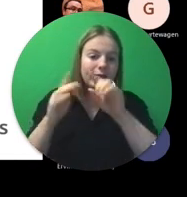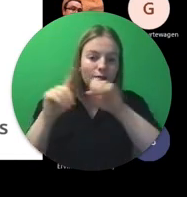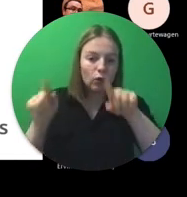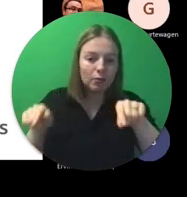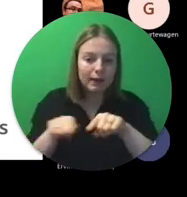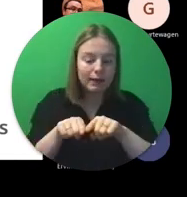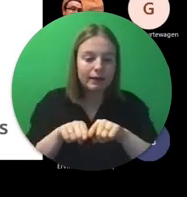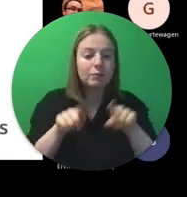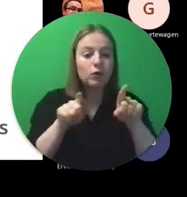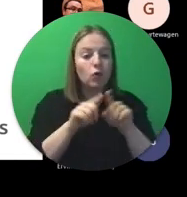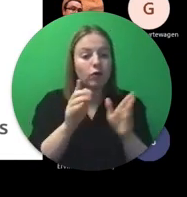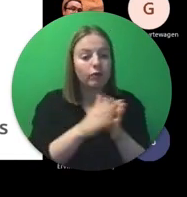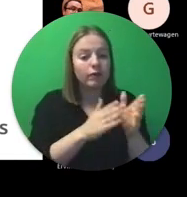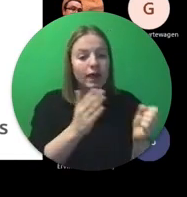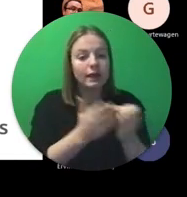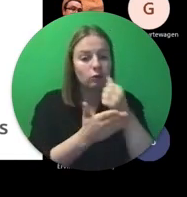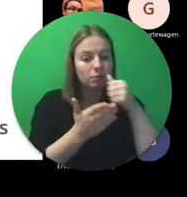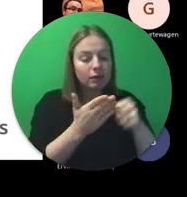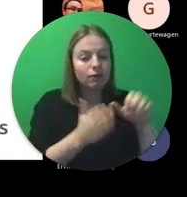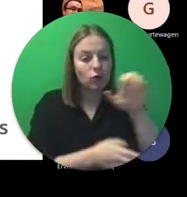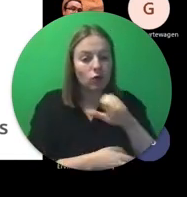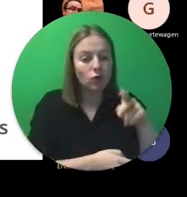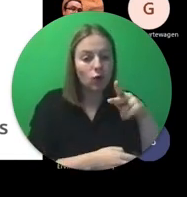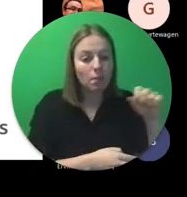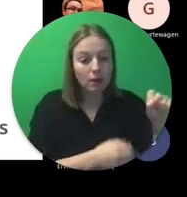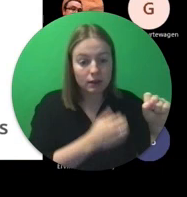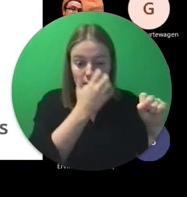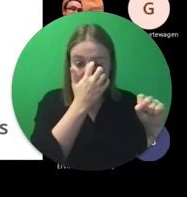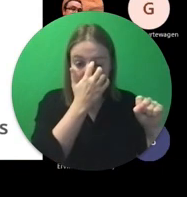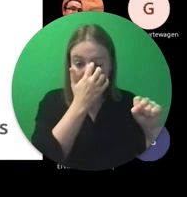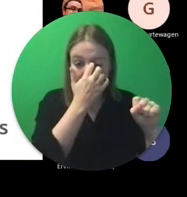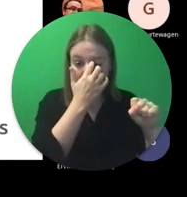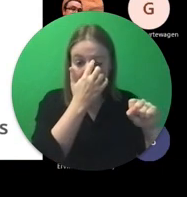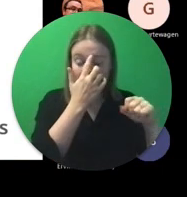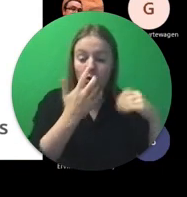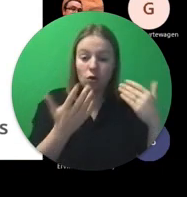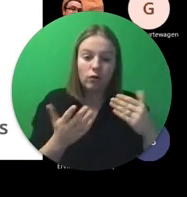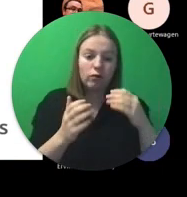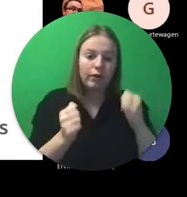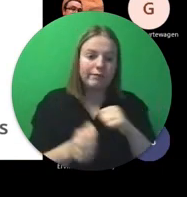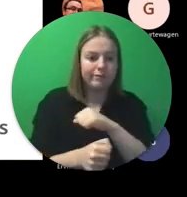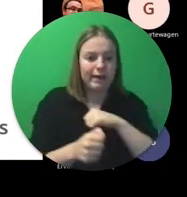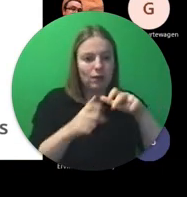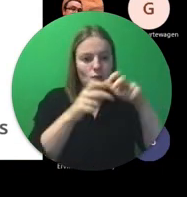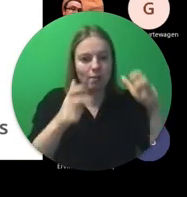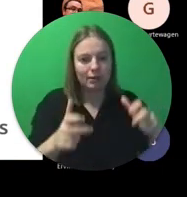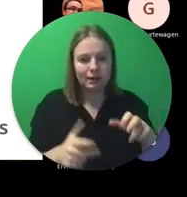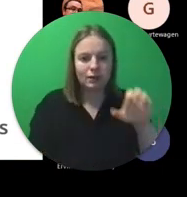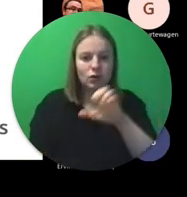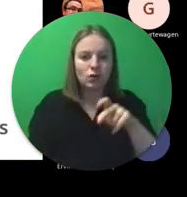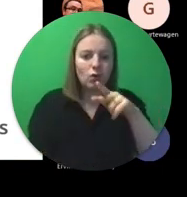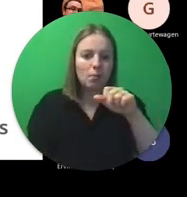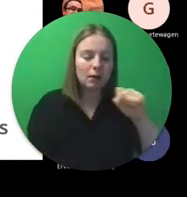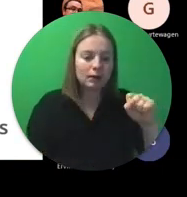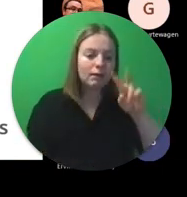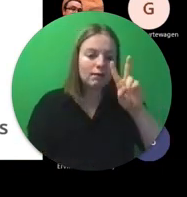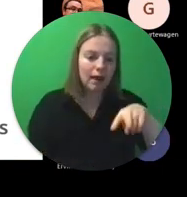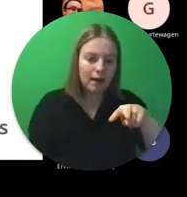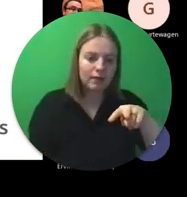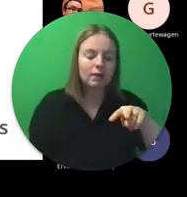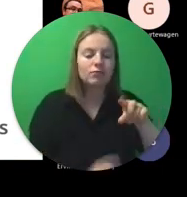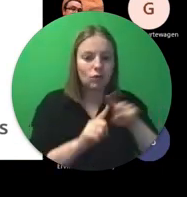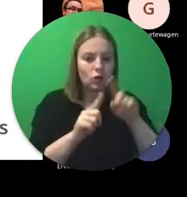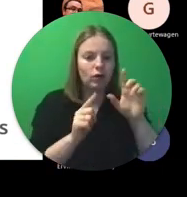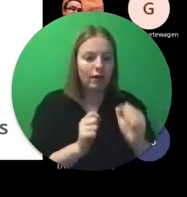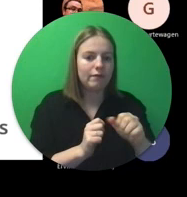Je kan je ook via de nieuwsbrief van Europas gaan inschrijven, dus op de hoogte blijven. Maar je kan ook op onze eigen website, Europas Vlaanderen, ga je ook een link